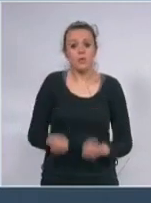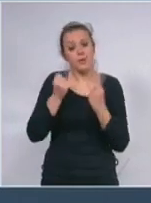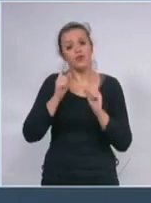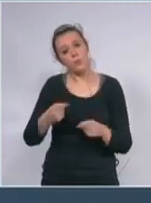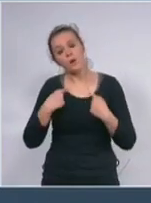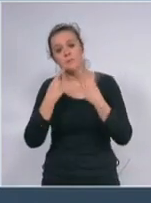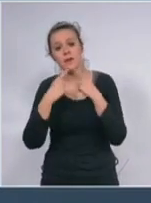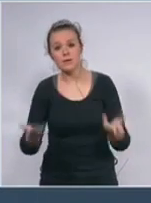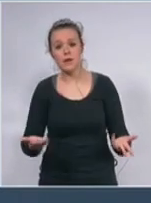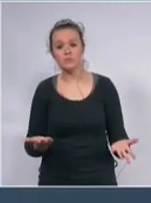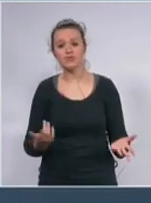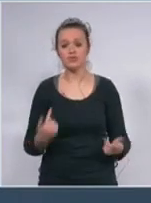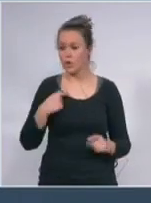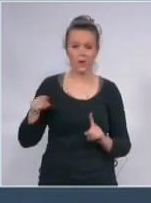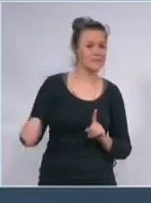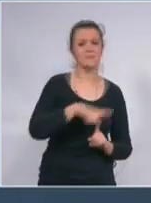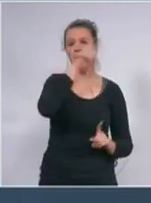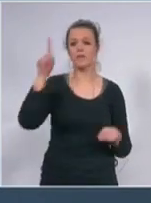ceo dan, celu noć radimo,